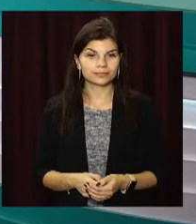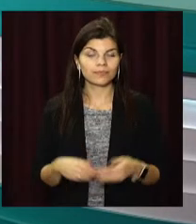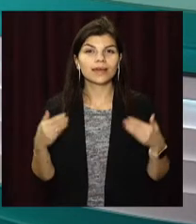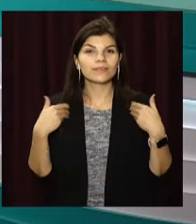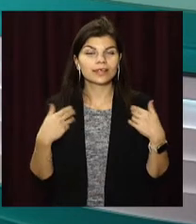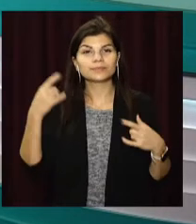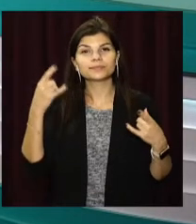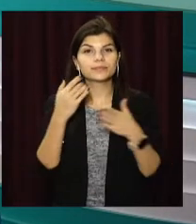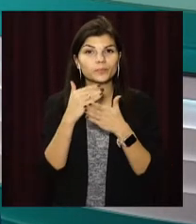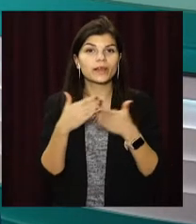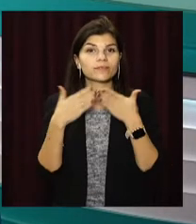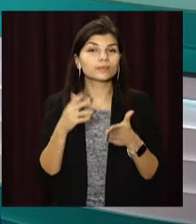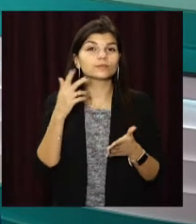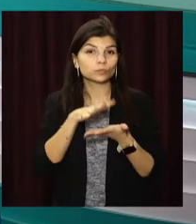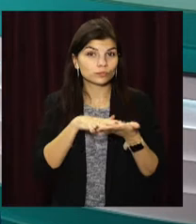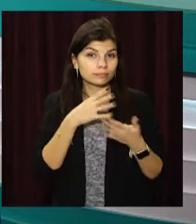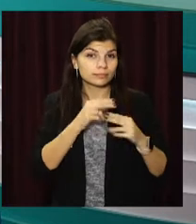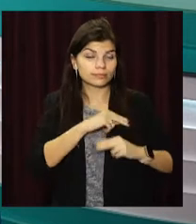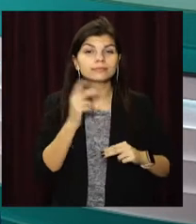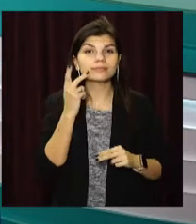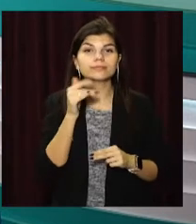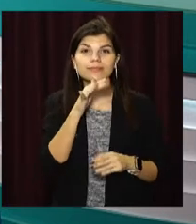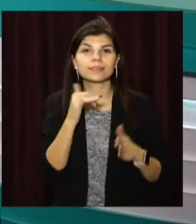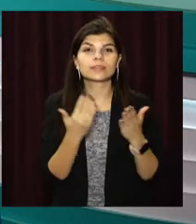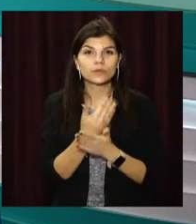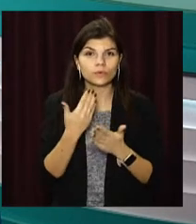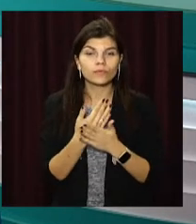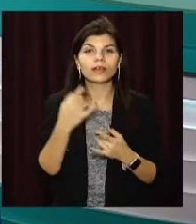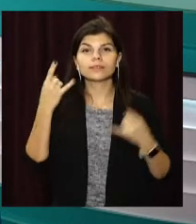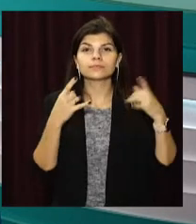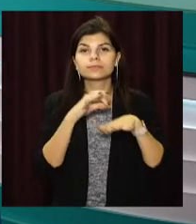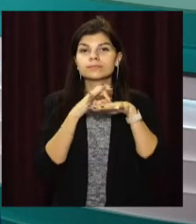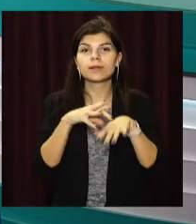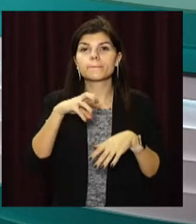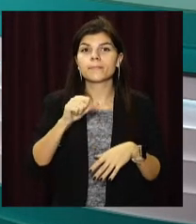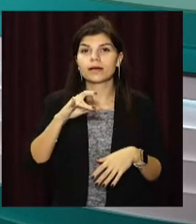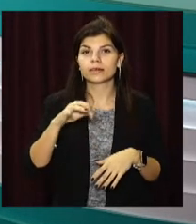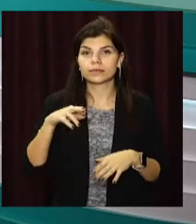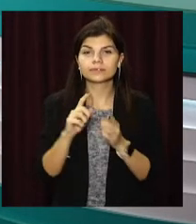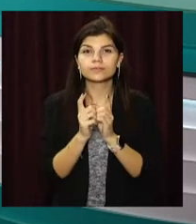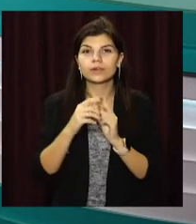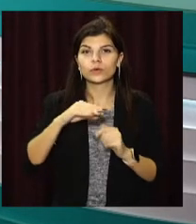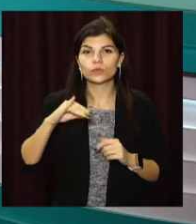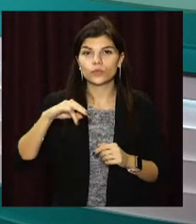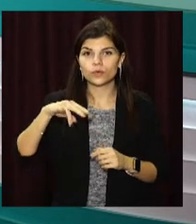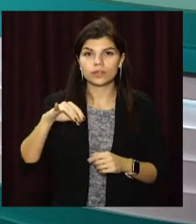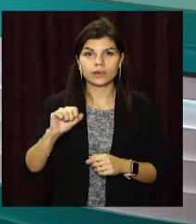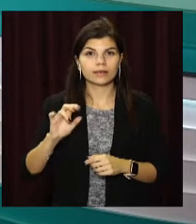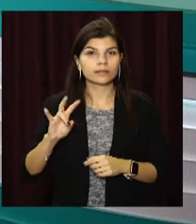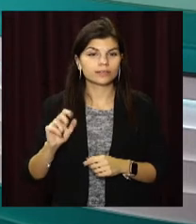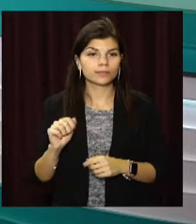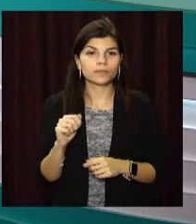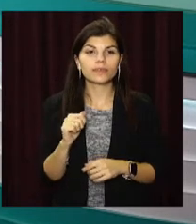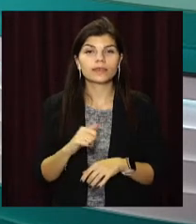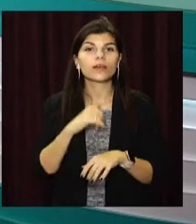Вітаю, відкритий продовжує свою роботу. Як завжди о цій порі новини. Для вас працюють Марія Требушенко та сурдоперекладачка Юліана